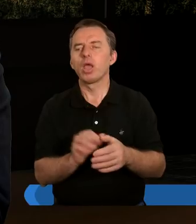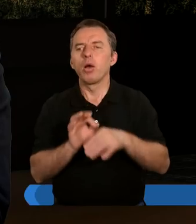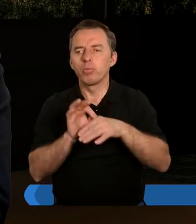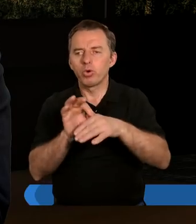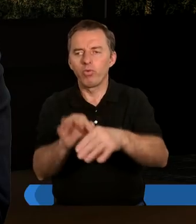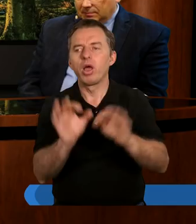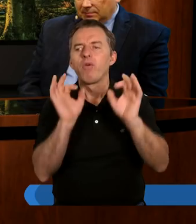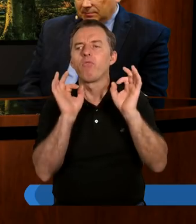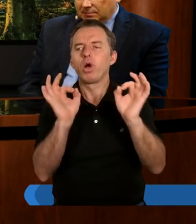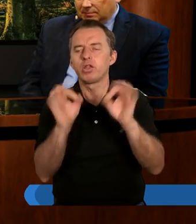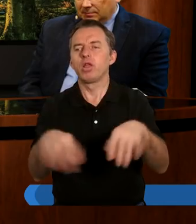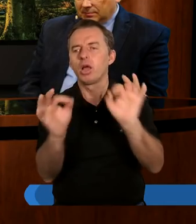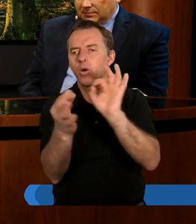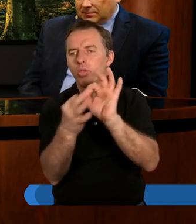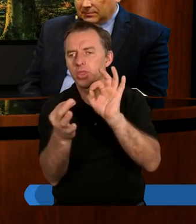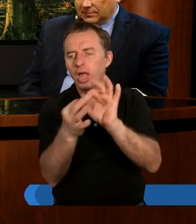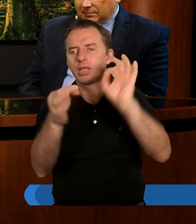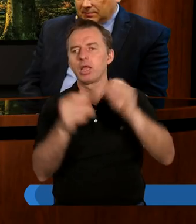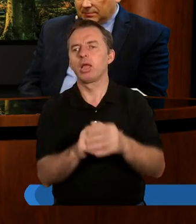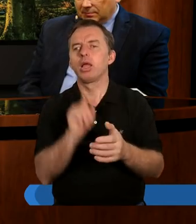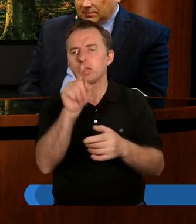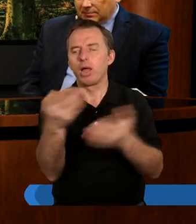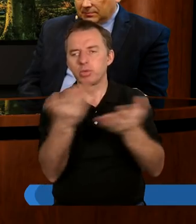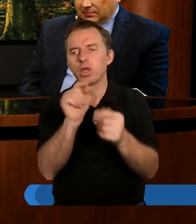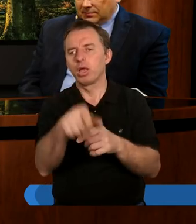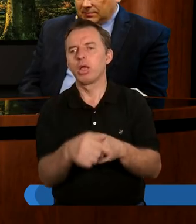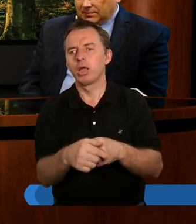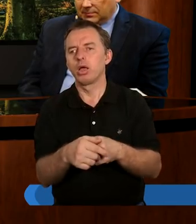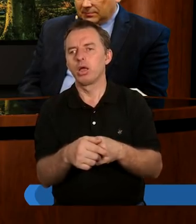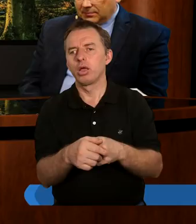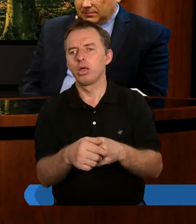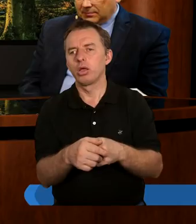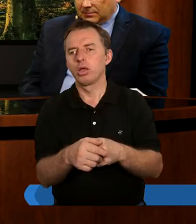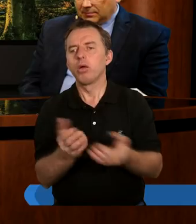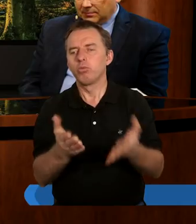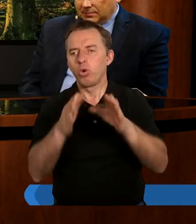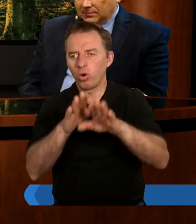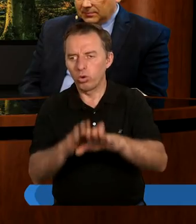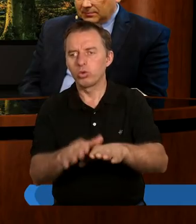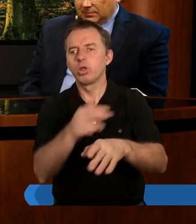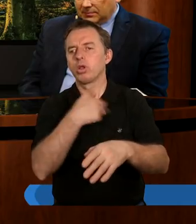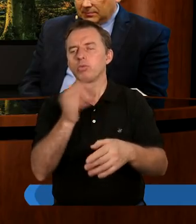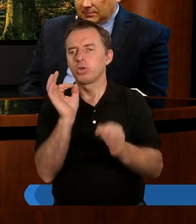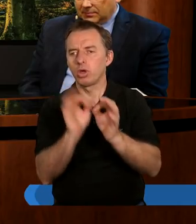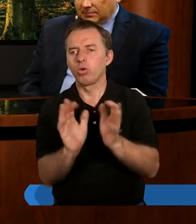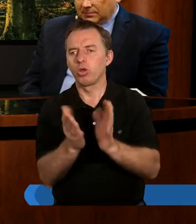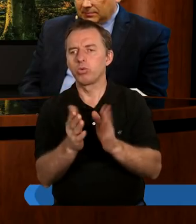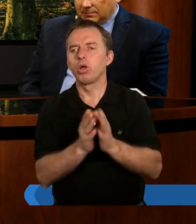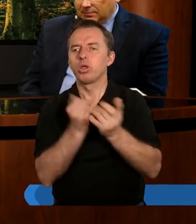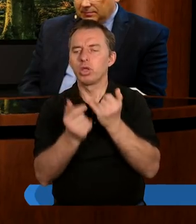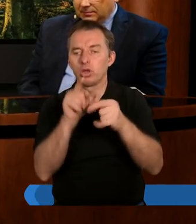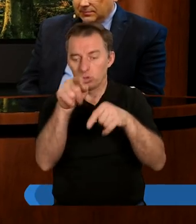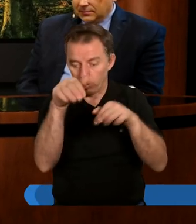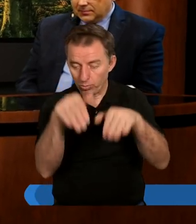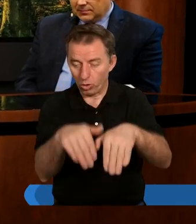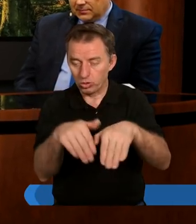wprowadzić właściwe relacje tam, gdzie ich brak. pobłogosław nam w szczególny sposób. Jeśli